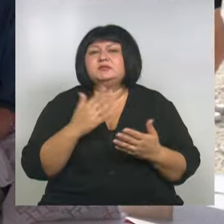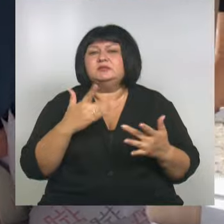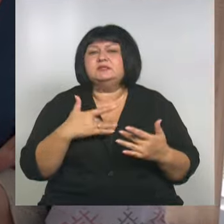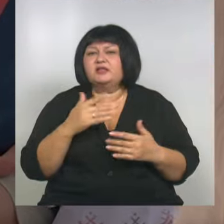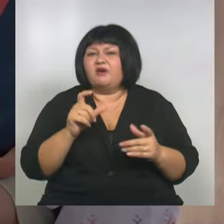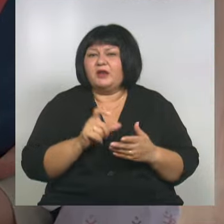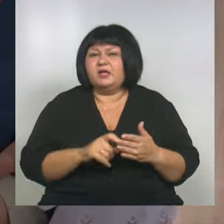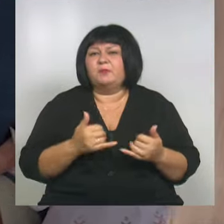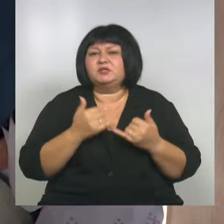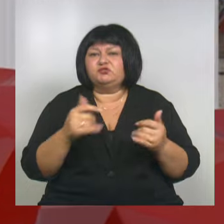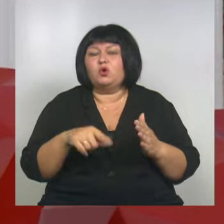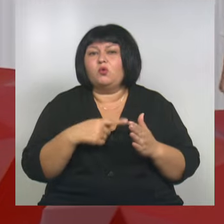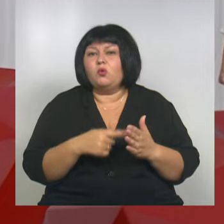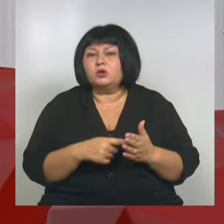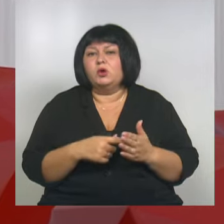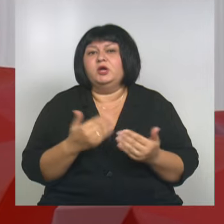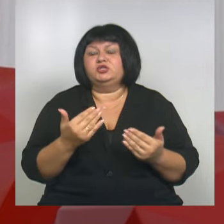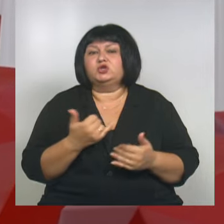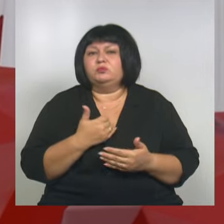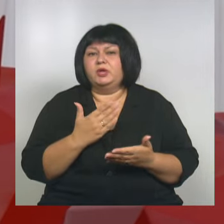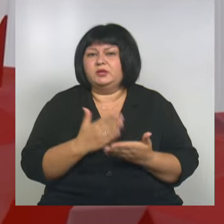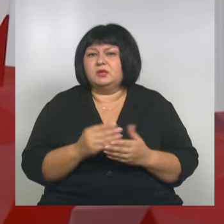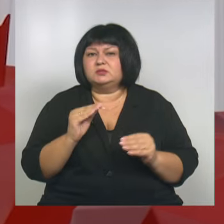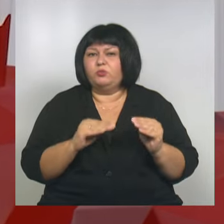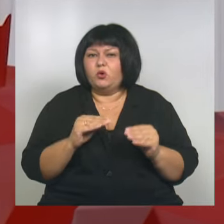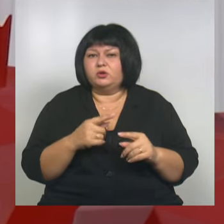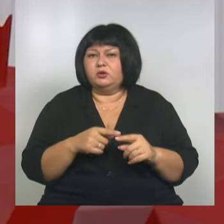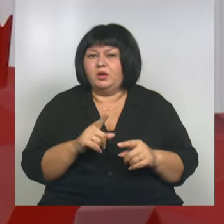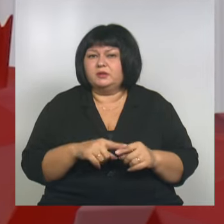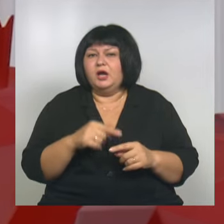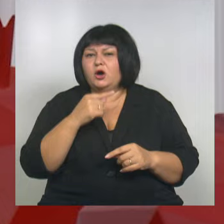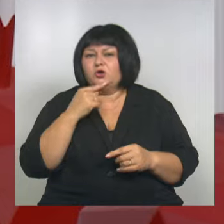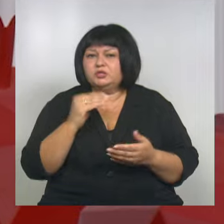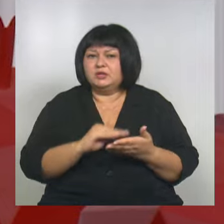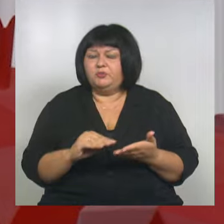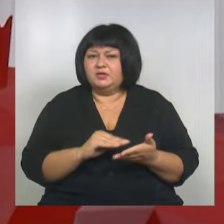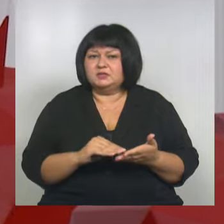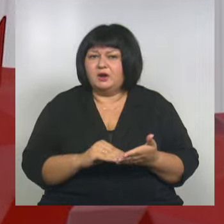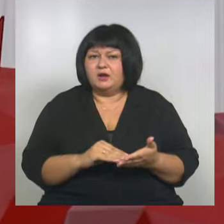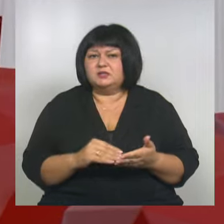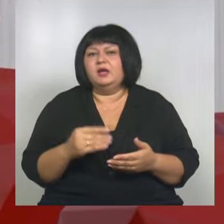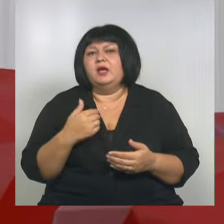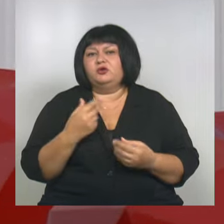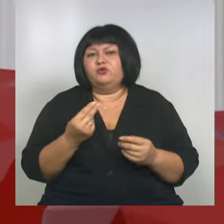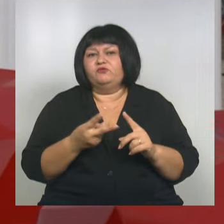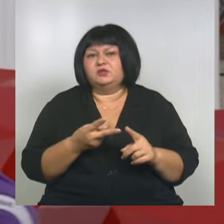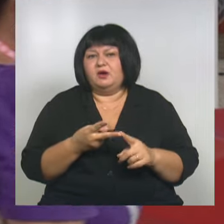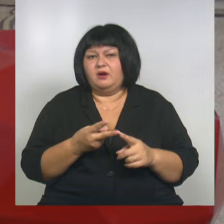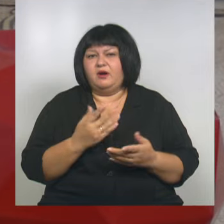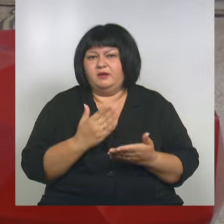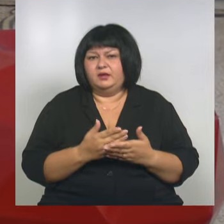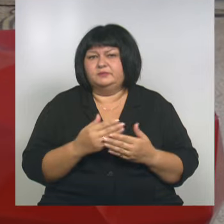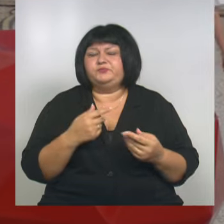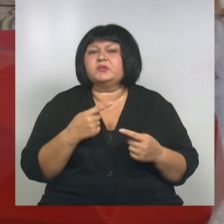посвященные городу. Сейчас у меня уже есть сборник, я состою в Союзе российских писателей. И вот в этом году у меня еще вторая книга выходит, на этот раз